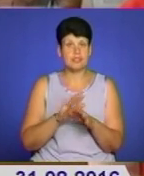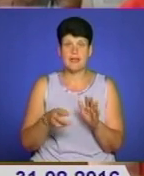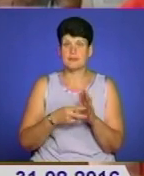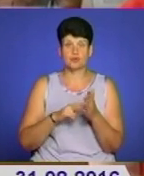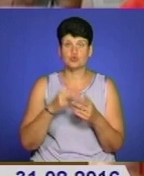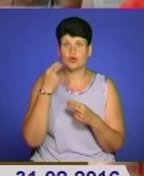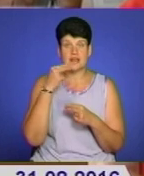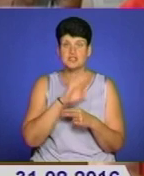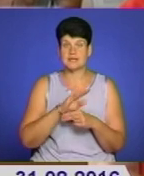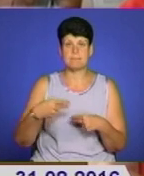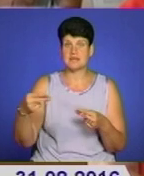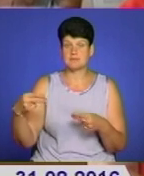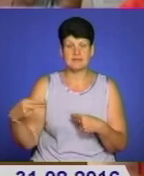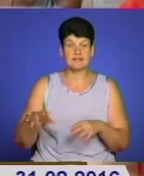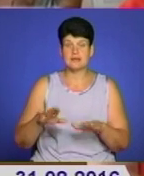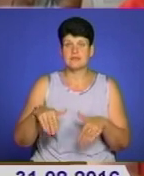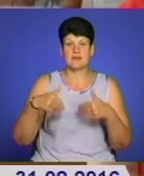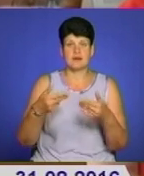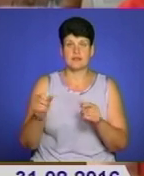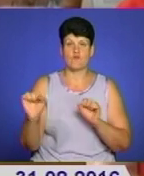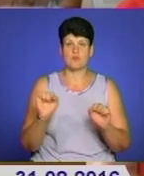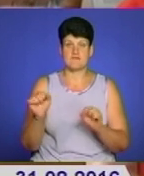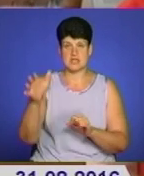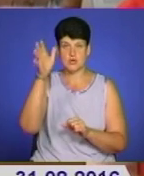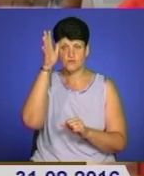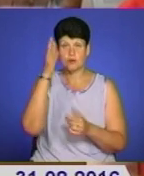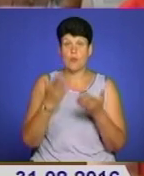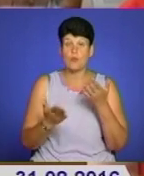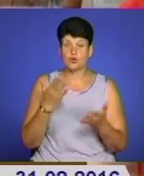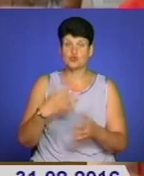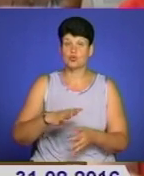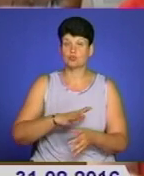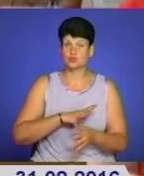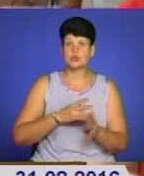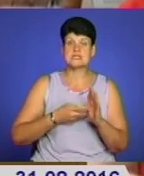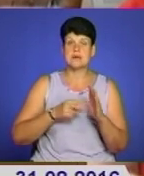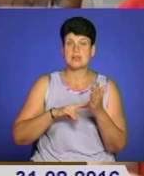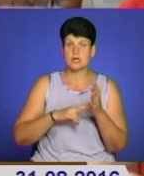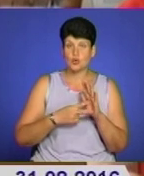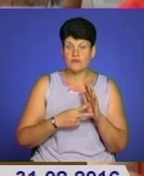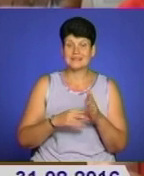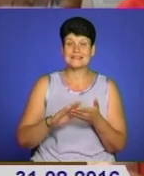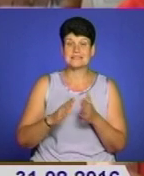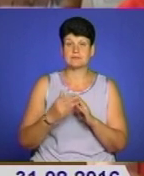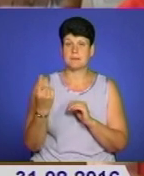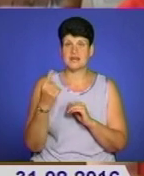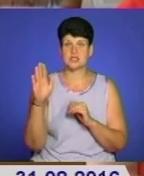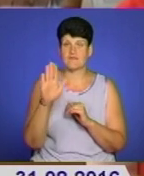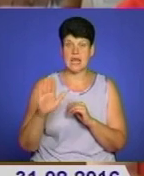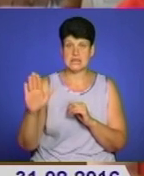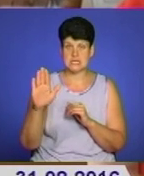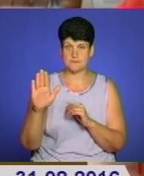не підписуйте і не подавайте в управління освіти. Бо якщо було заплановано станом на 1 вересня